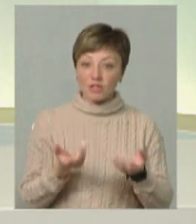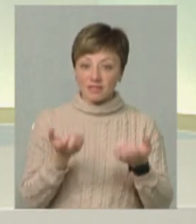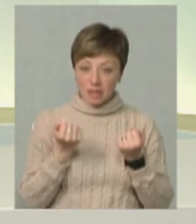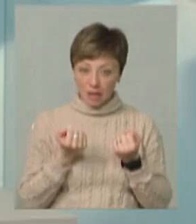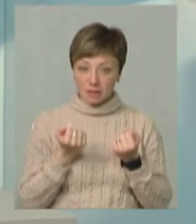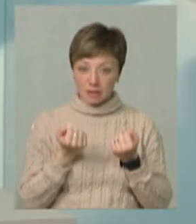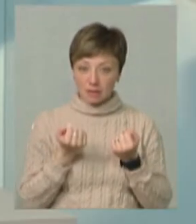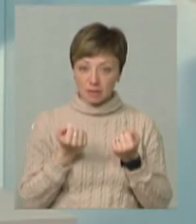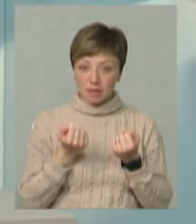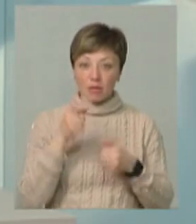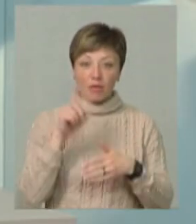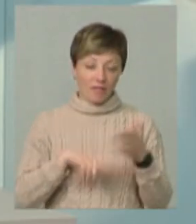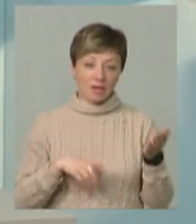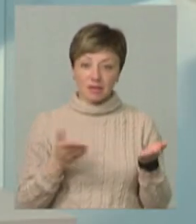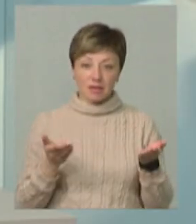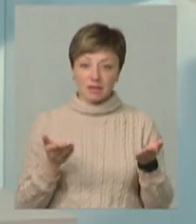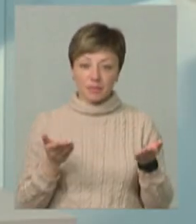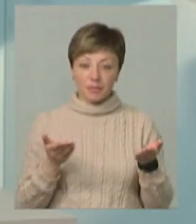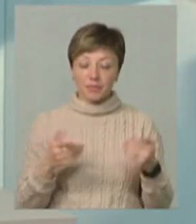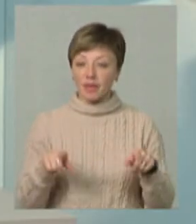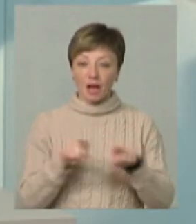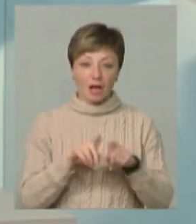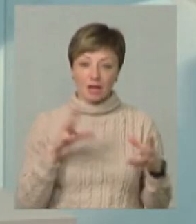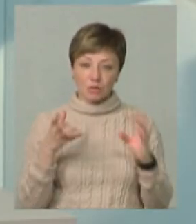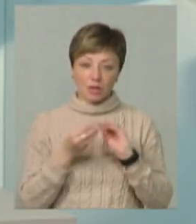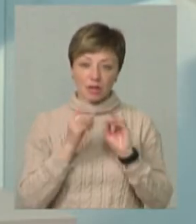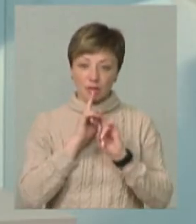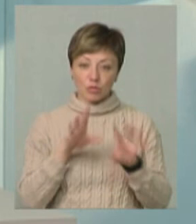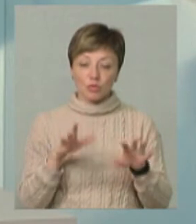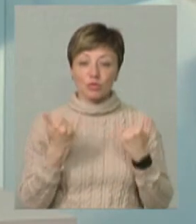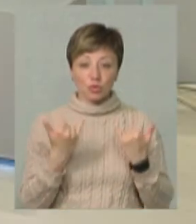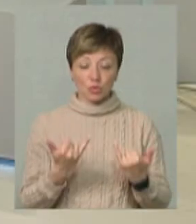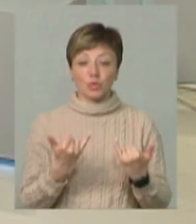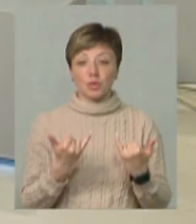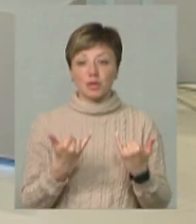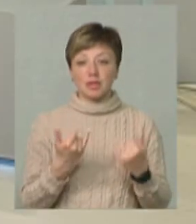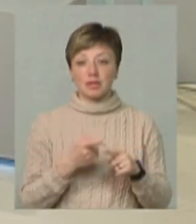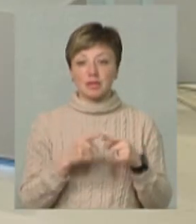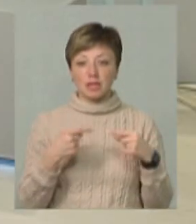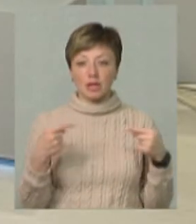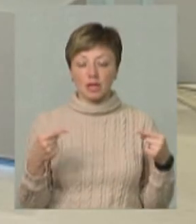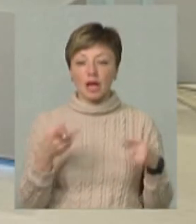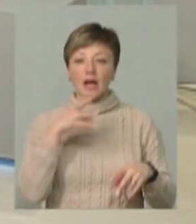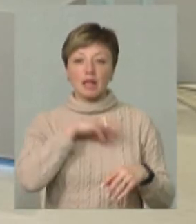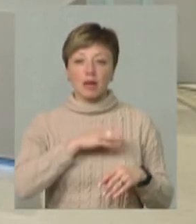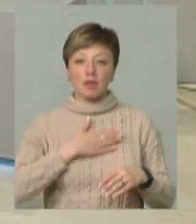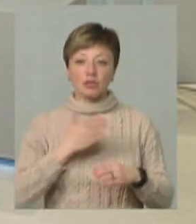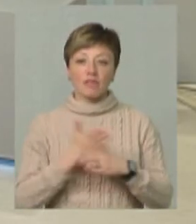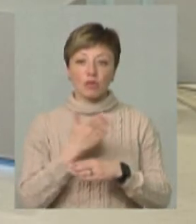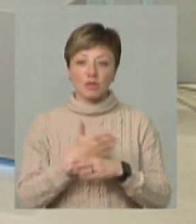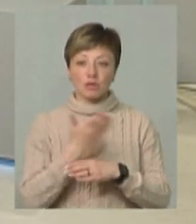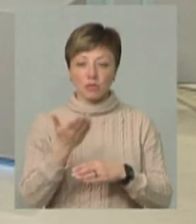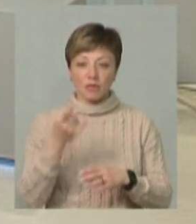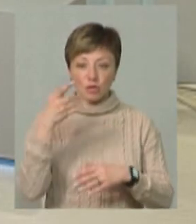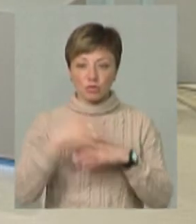взяти, повірте мені, таких результатів не буде. Тому сьогодні ми ці речі… Ретабельність нашого виробництва, щоб ви